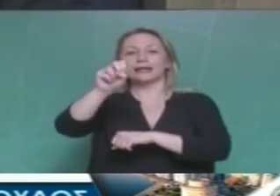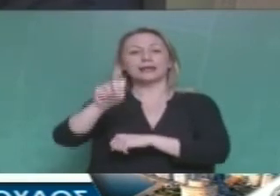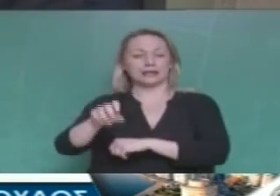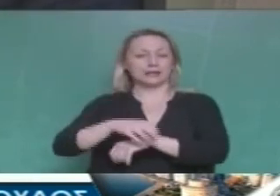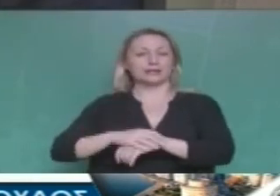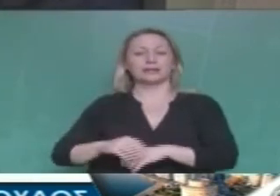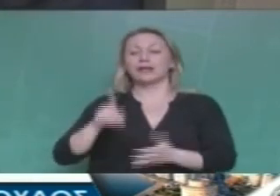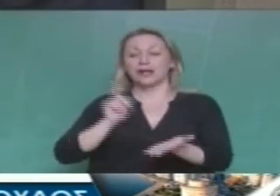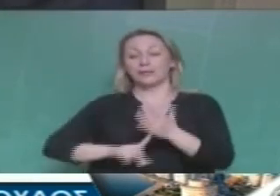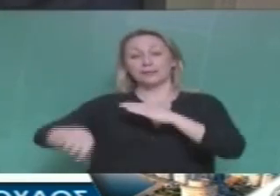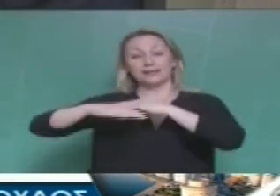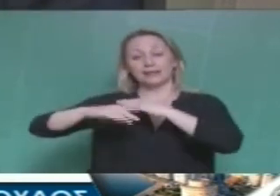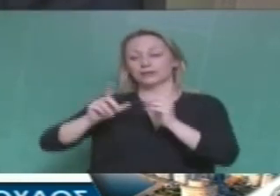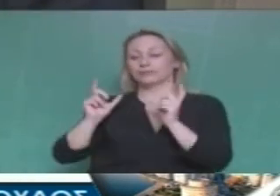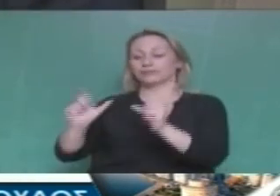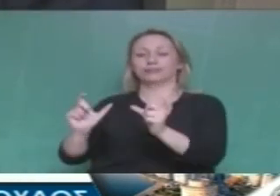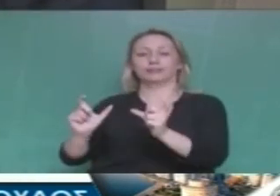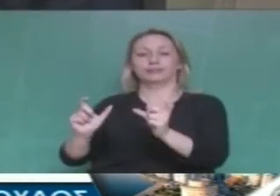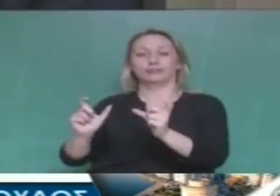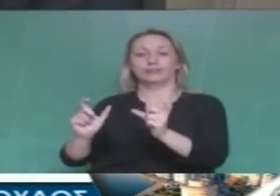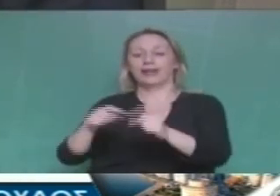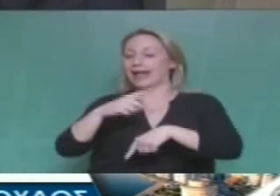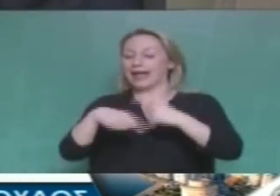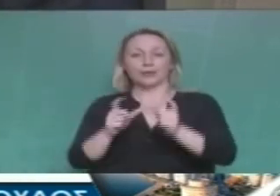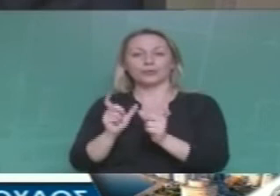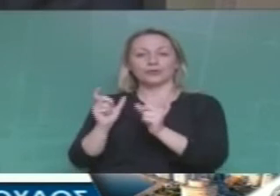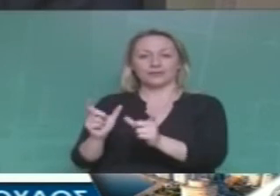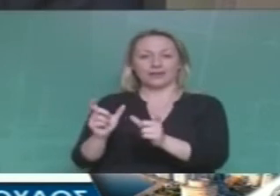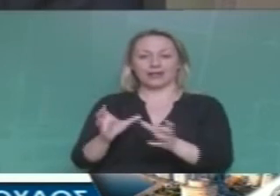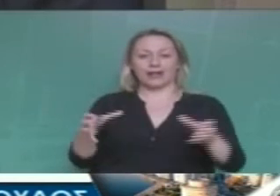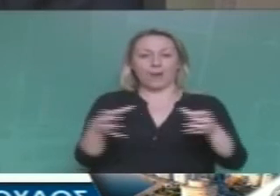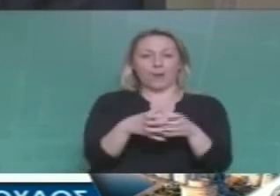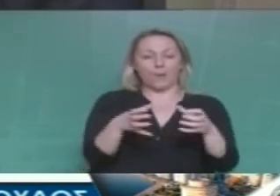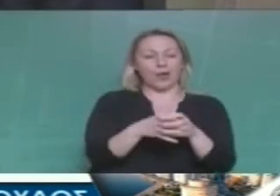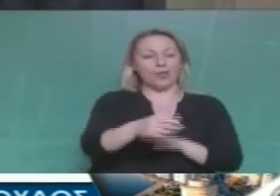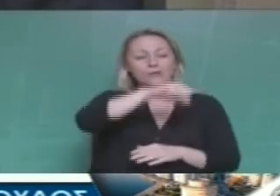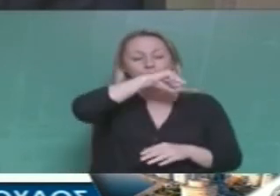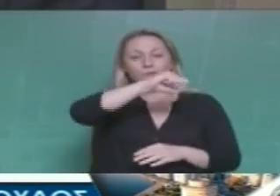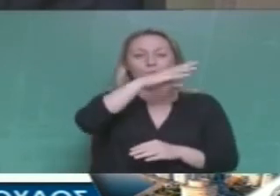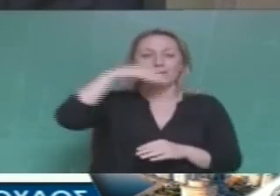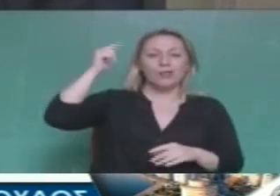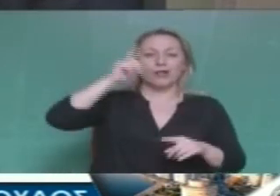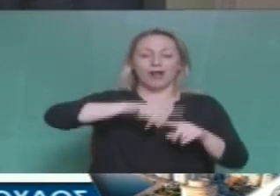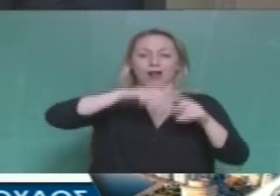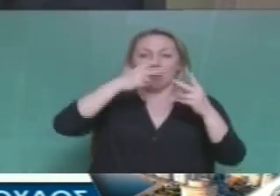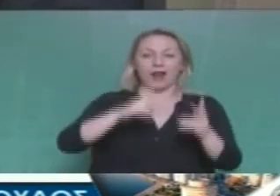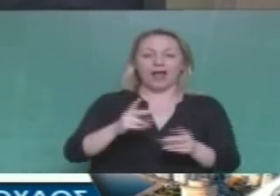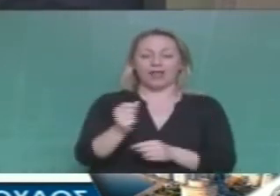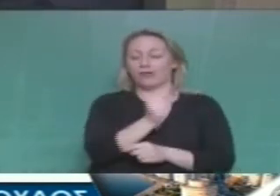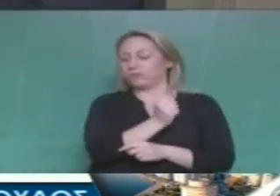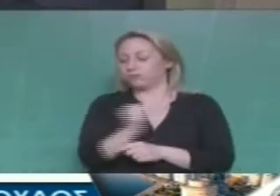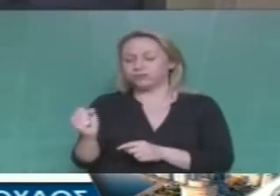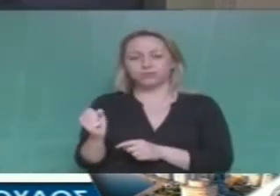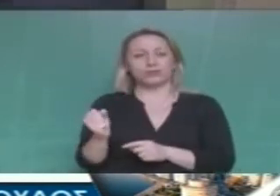σύνορα πρέπει να φυλαχτούν όχι όμως από τις συμμορίες δίθεν ελληναράδων εθνικιστών ακροδεξιών